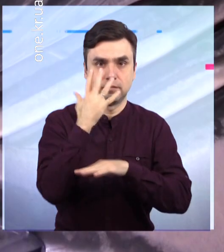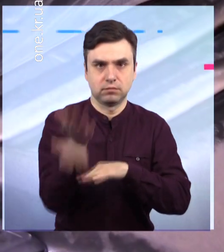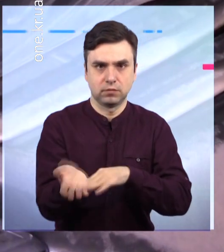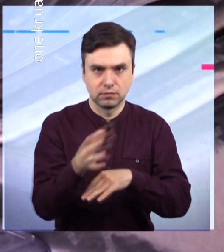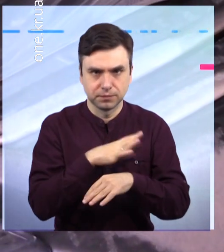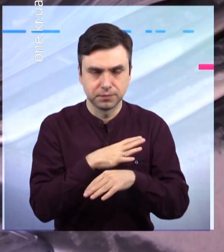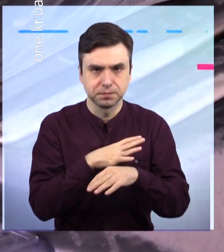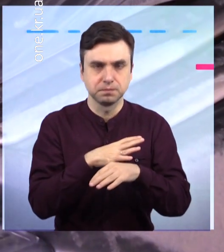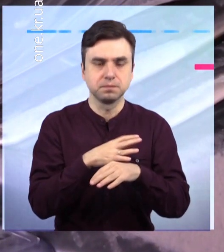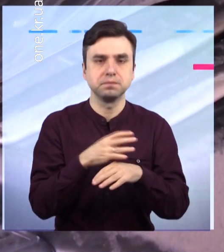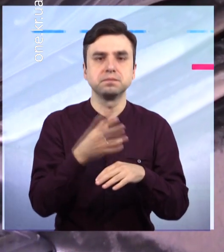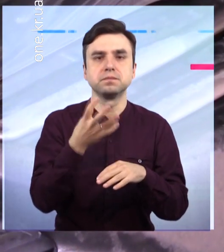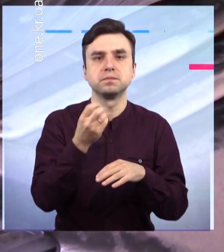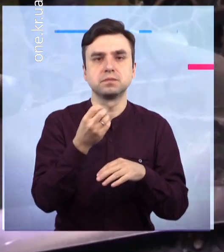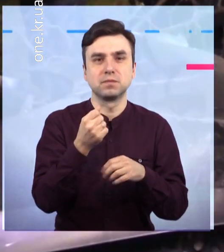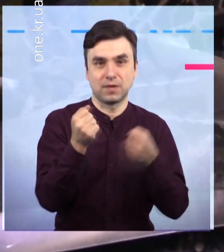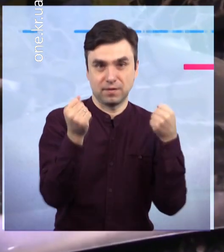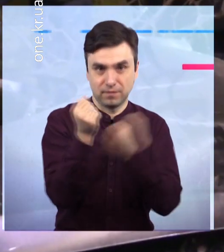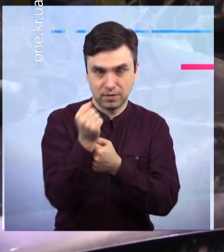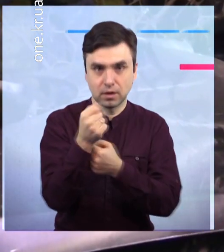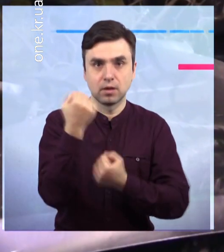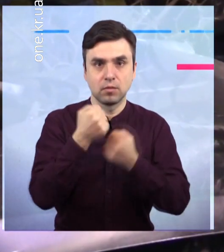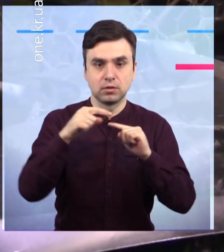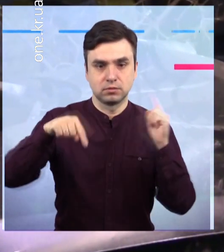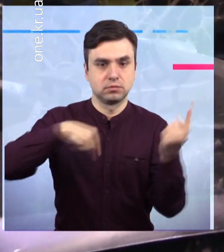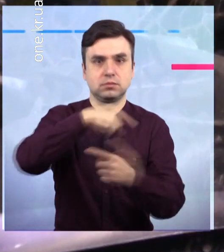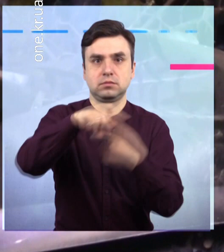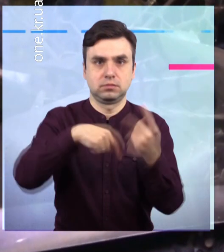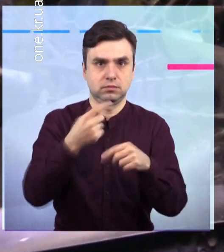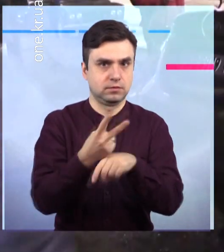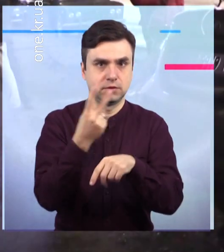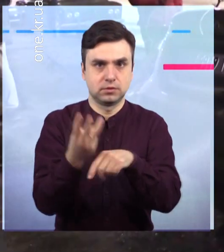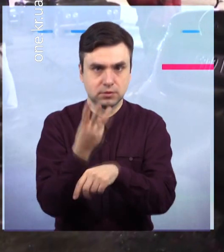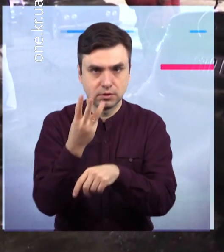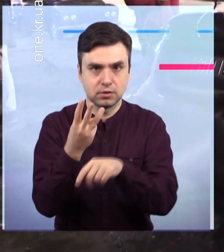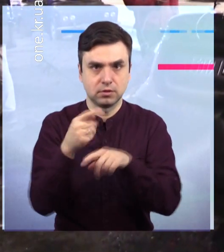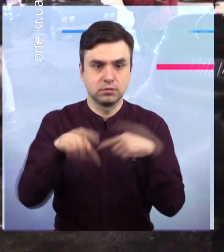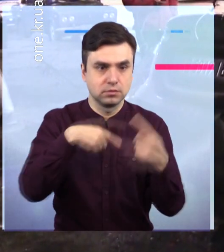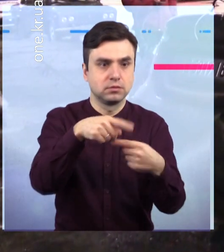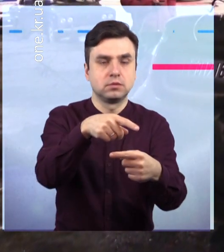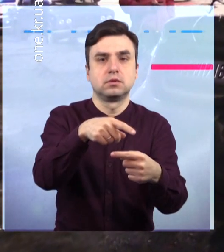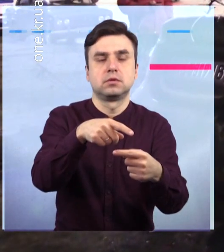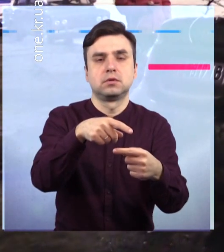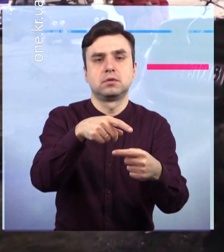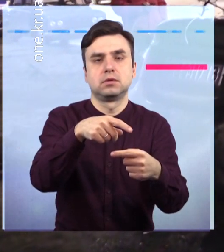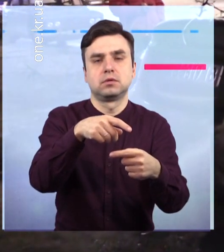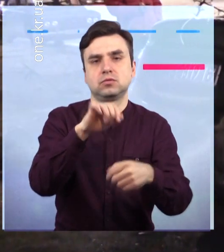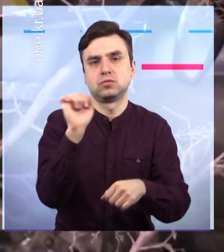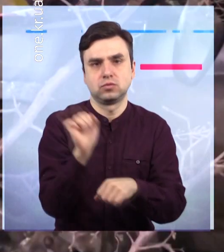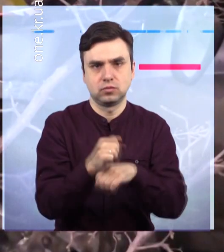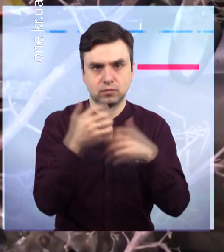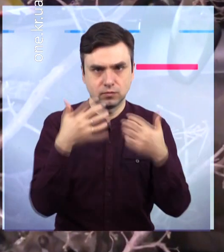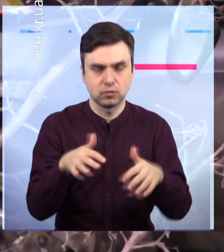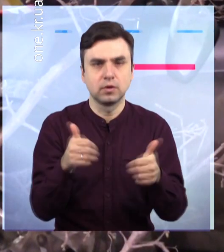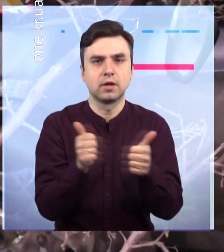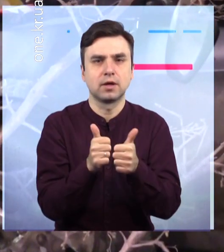перехрестя Кобилянського із проспектом Миру та Лермонтова водій «Хюндаю» не впорався з керуванням, з'їхав з проїжджої частини на